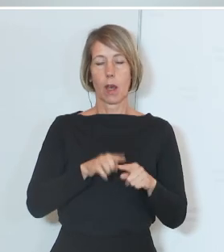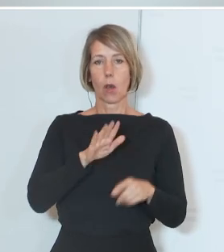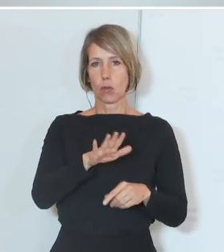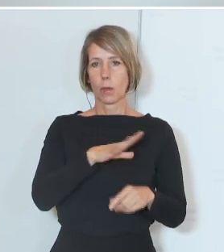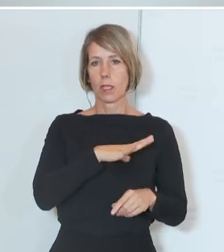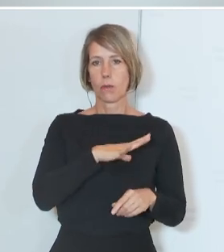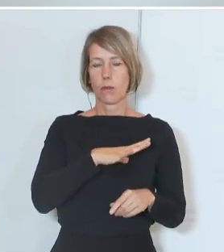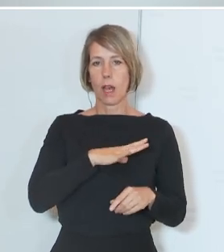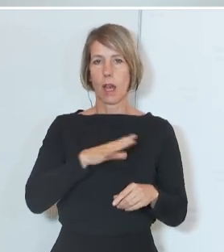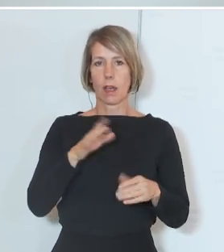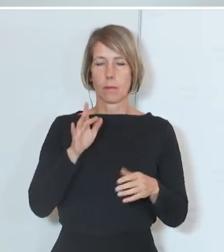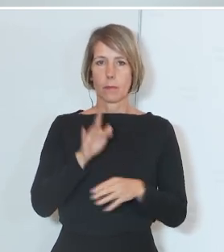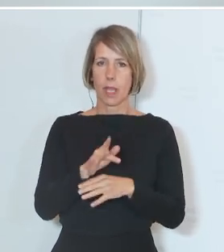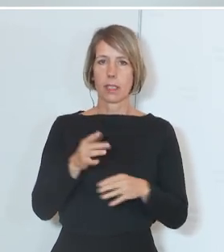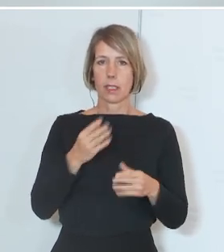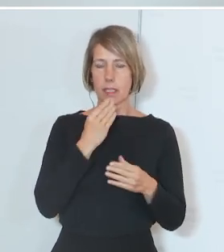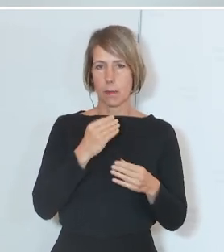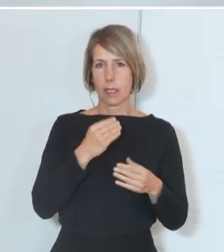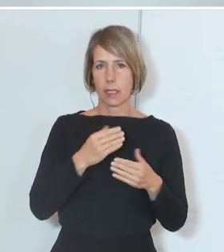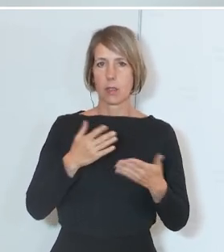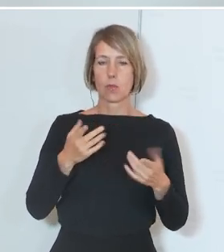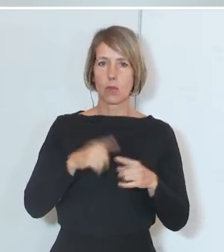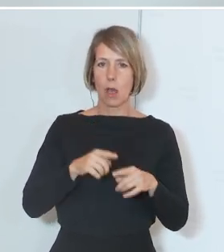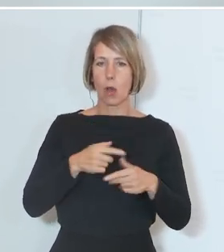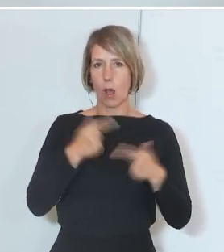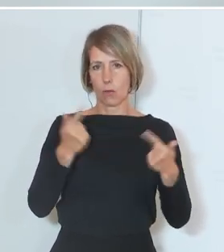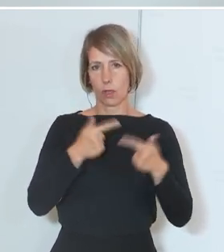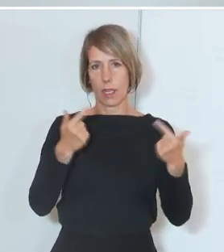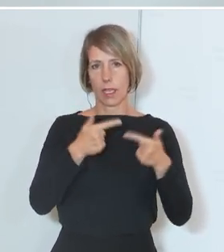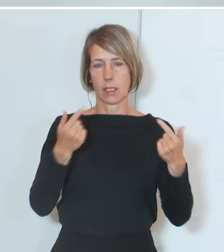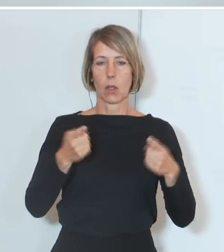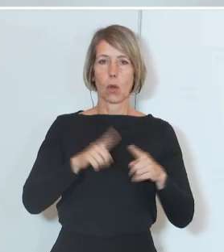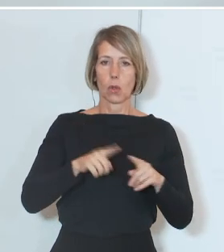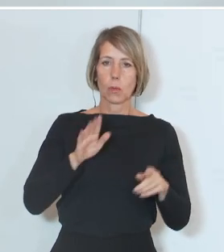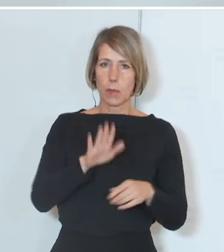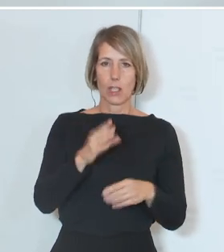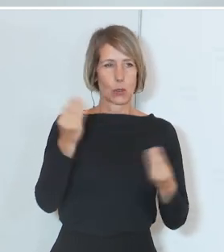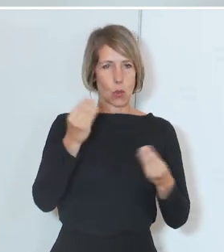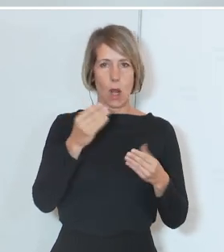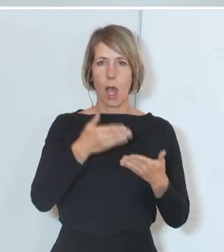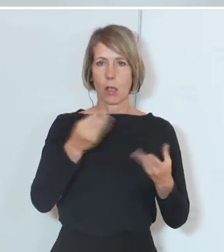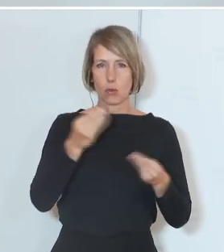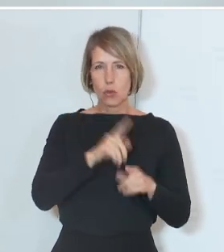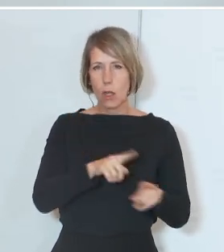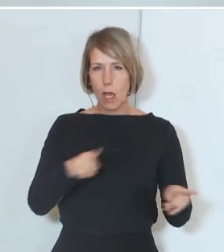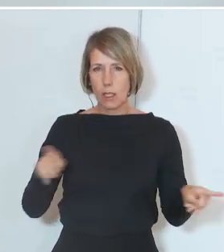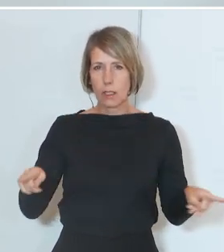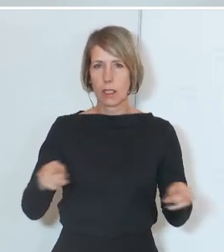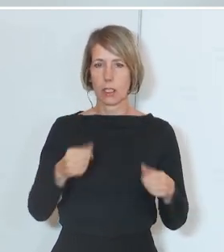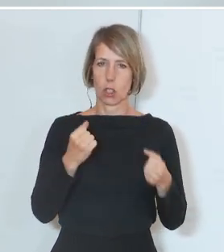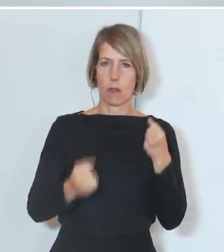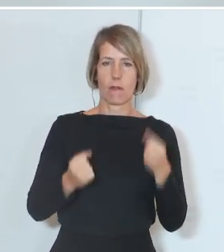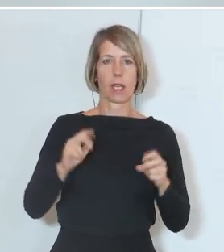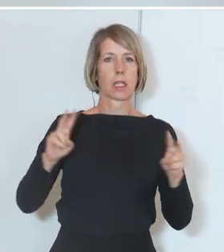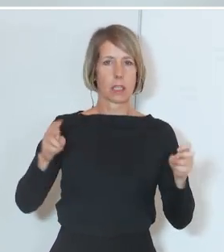des Antisemitismus aufklären. Aber natürlich auch bei den Schülerinnen und Schülern, die sich mit diesem so schwierigen